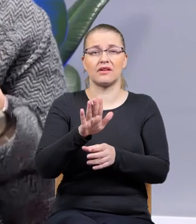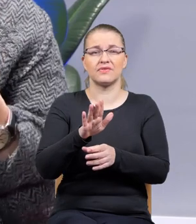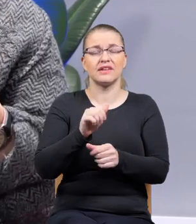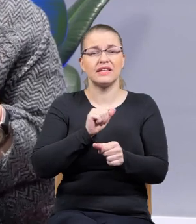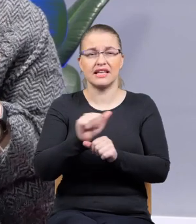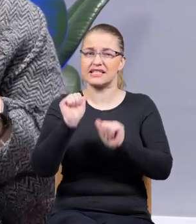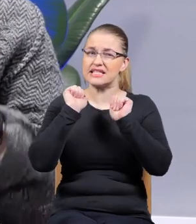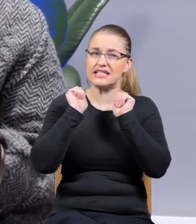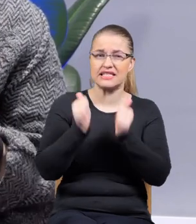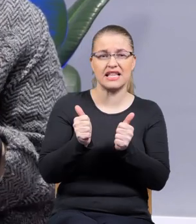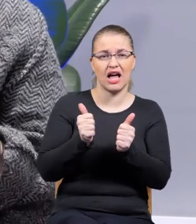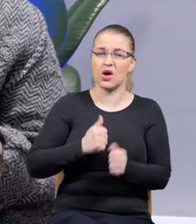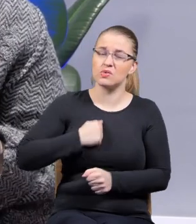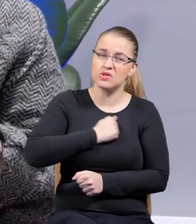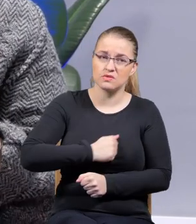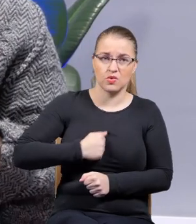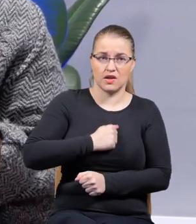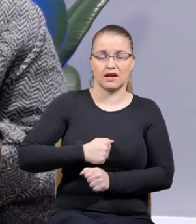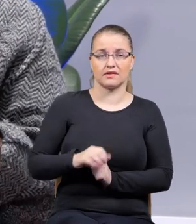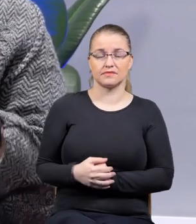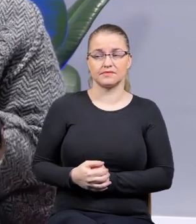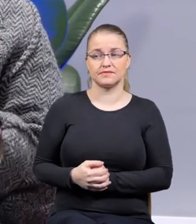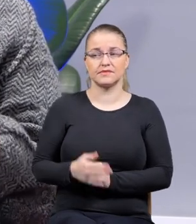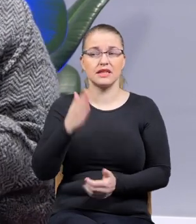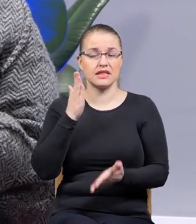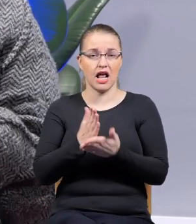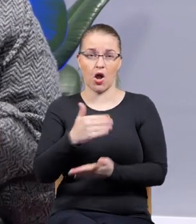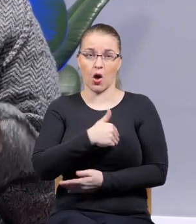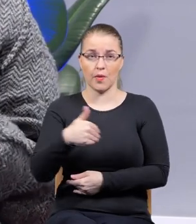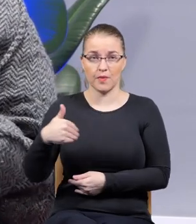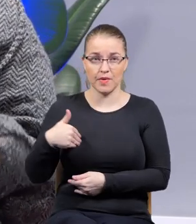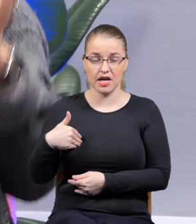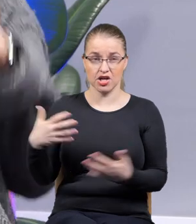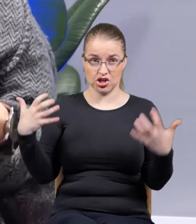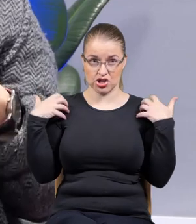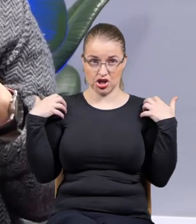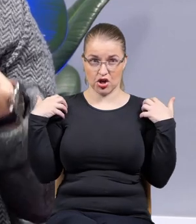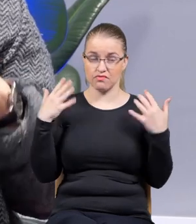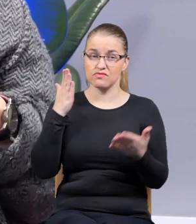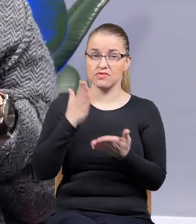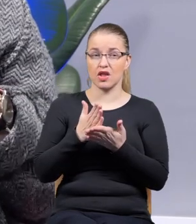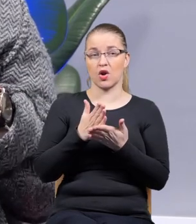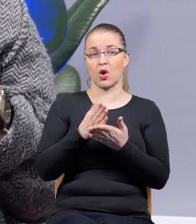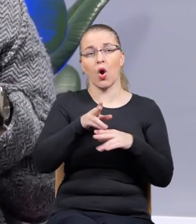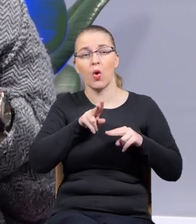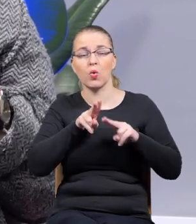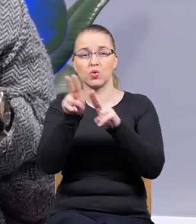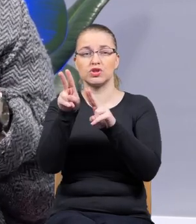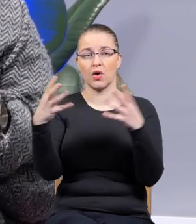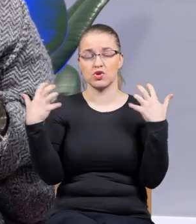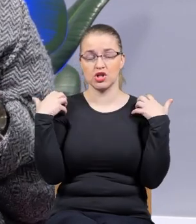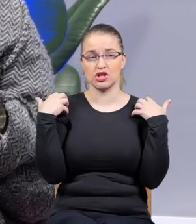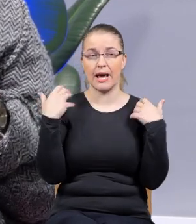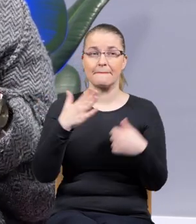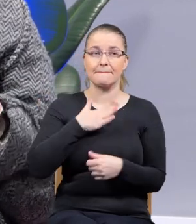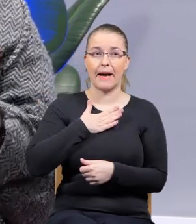immanentną melancholię, że tylko my żyjąc i uczestnicząc w życiu